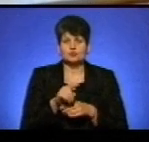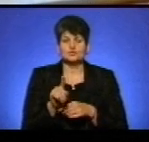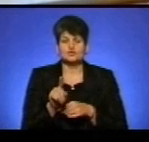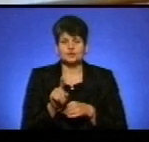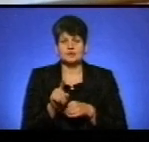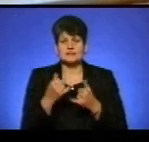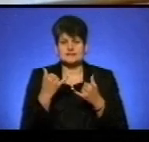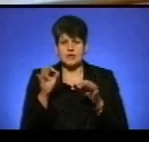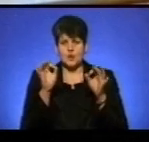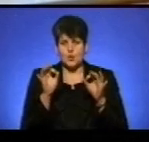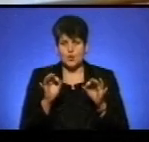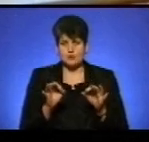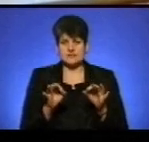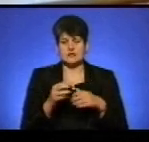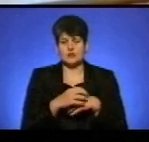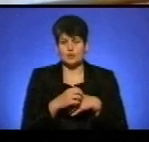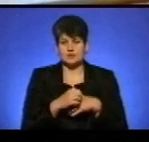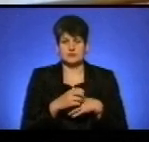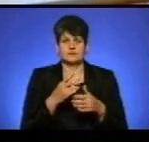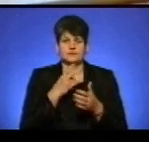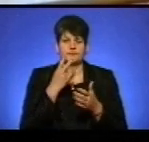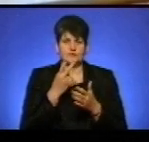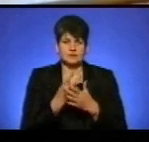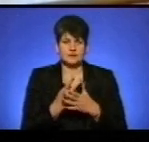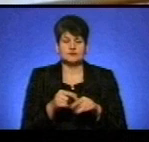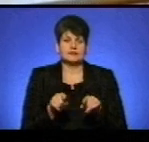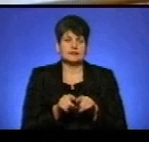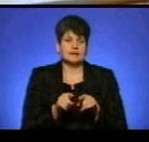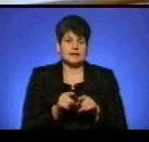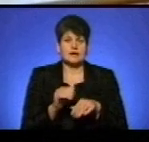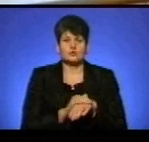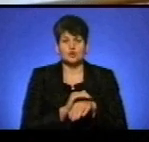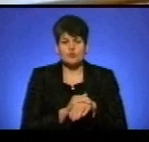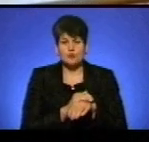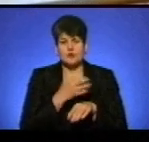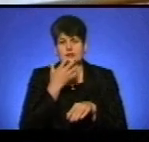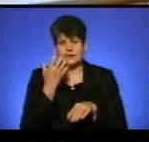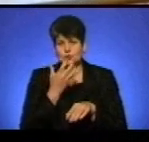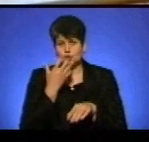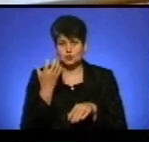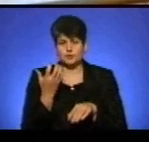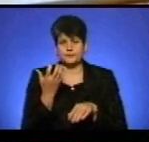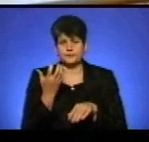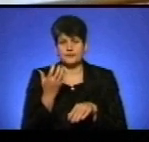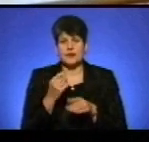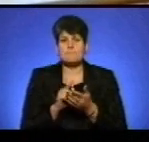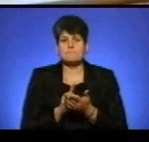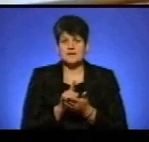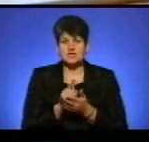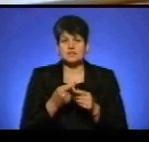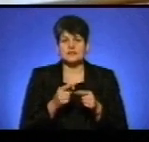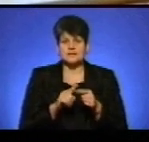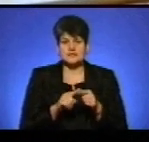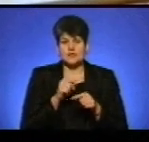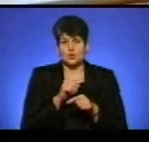зараз осінь і котики символізують таке, як добро, теплоту. І мишки – це його як